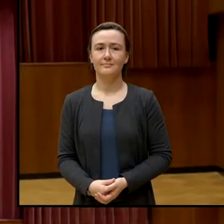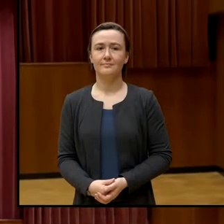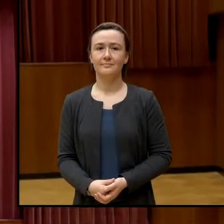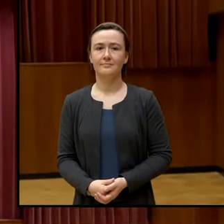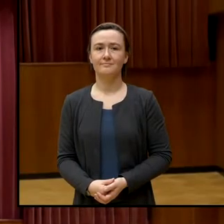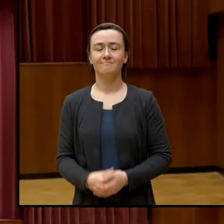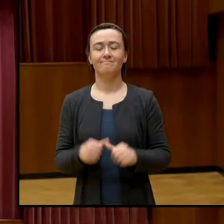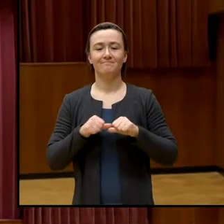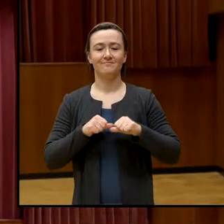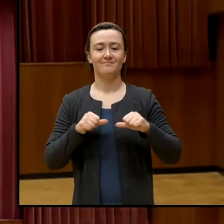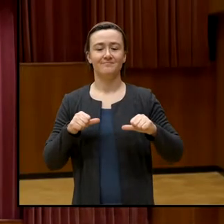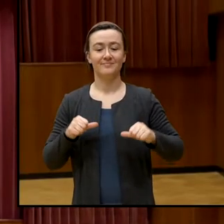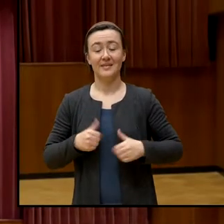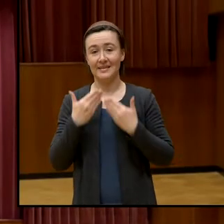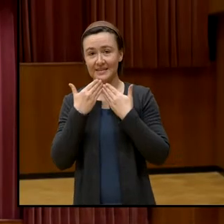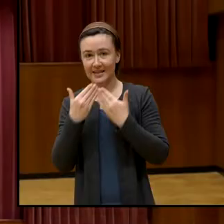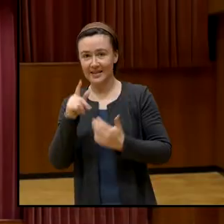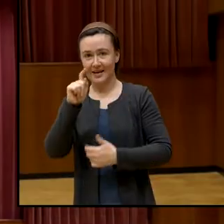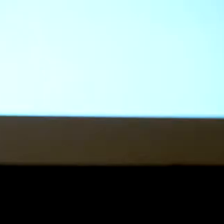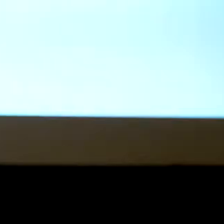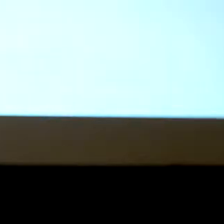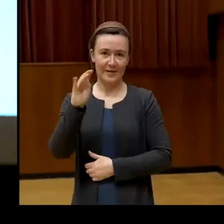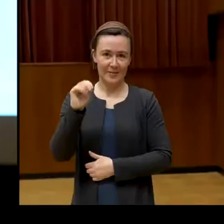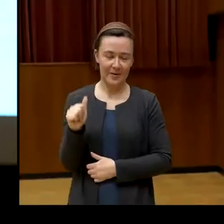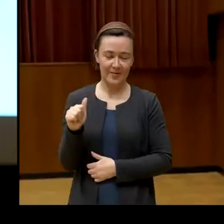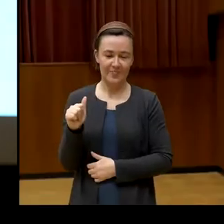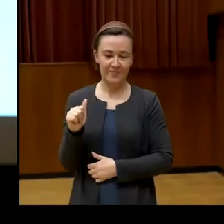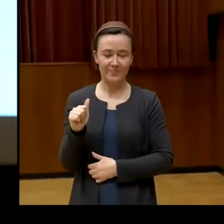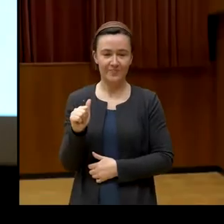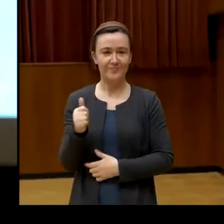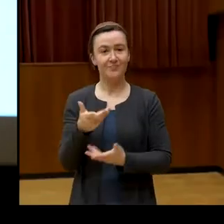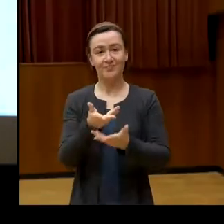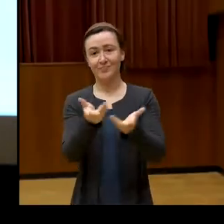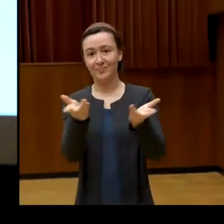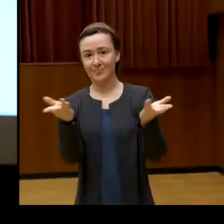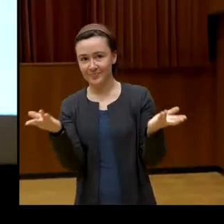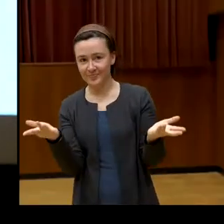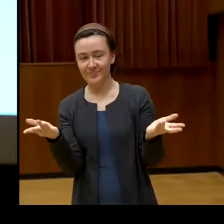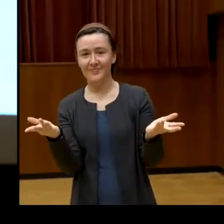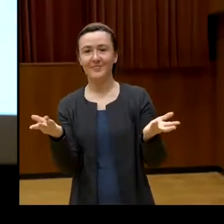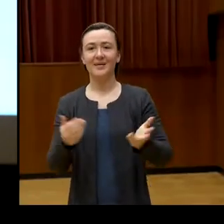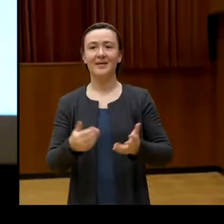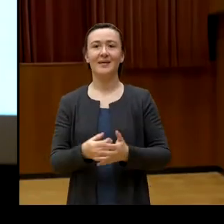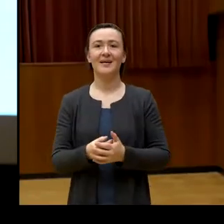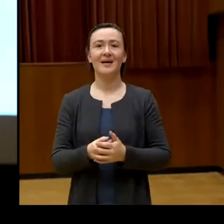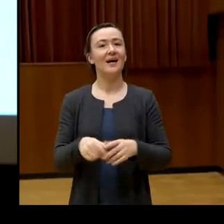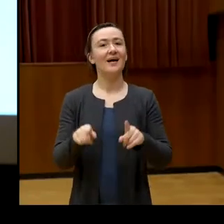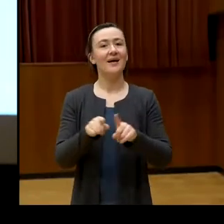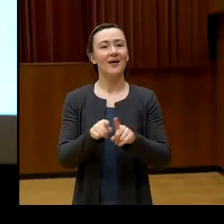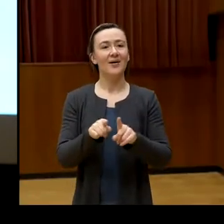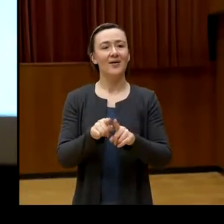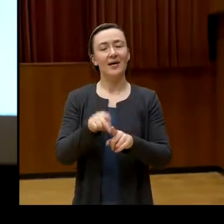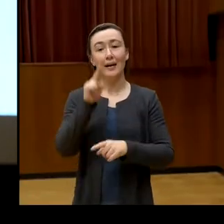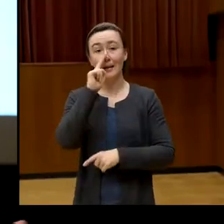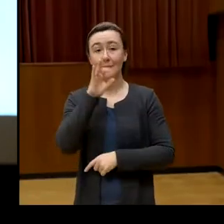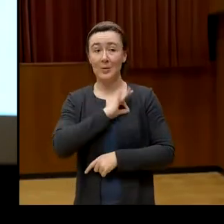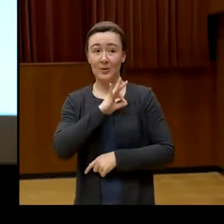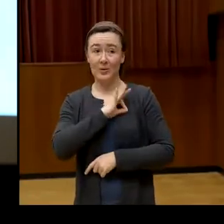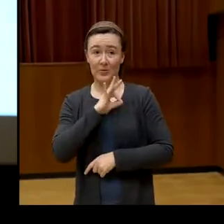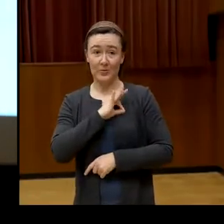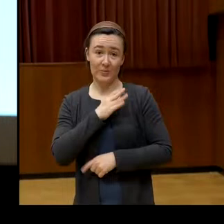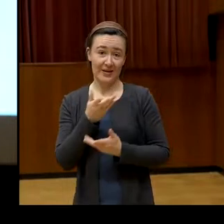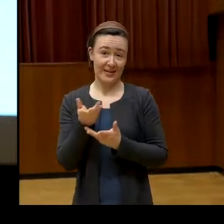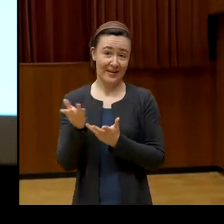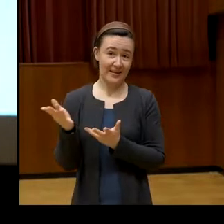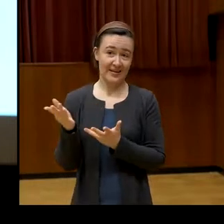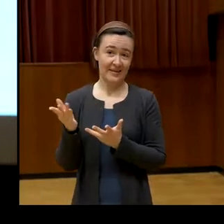Ja, herzlichen Dank, Theimer. Sehr geehrte Damen und Herren und vor allem auch liebe Kolleginnen und Kollegen, durchaus